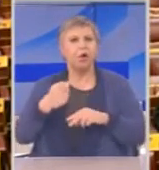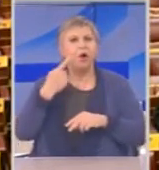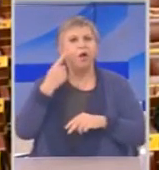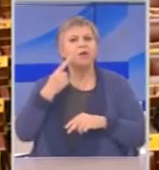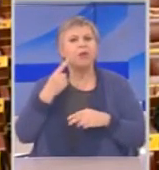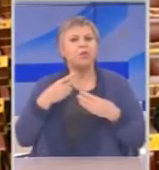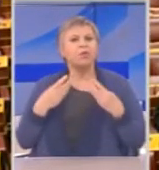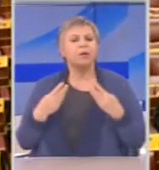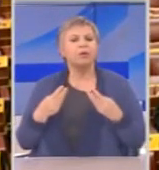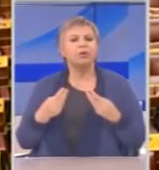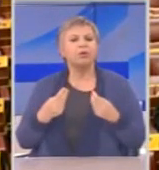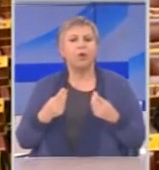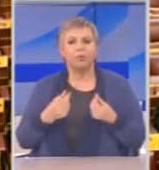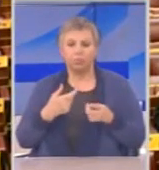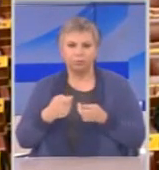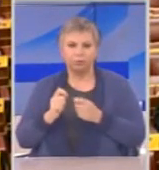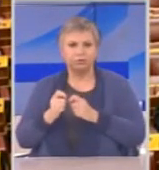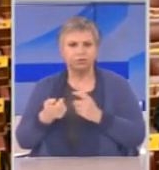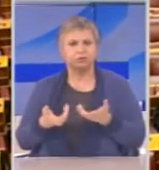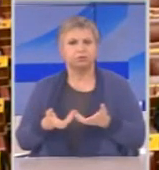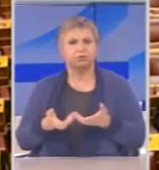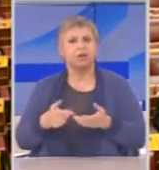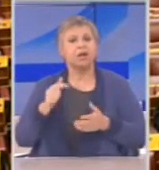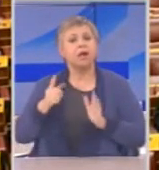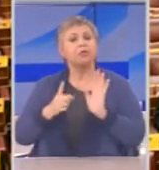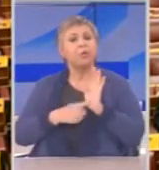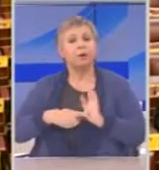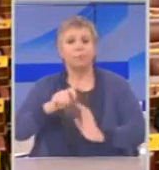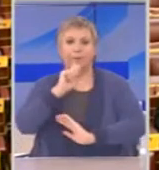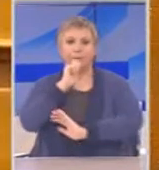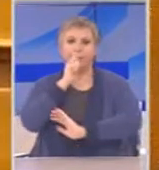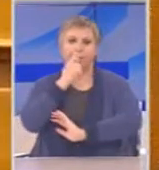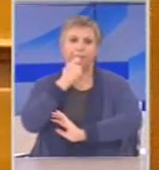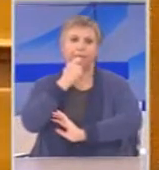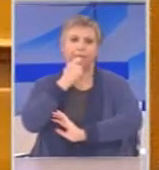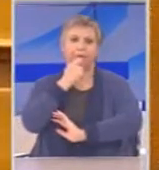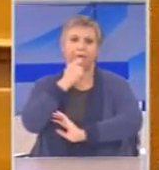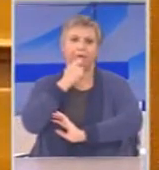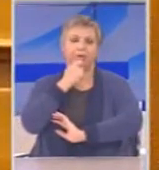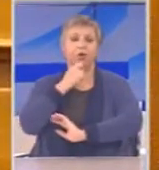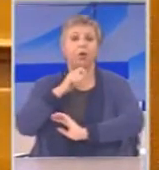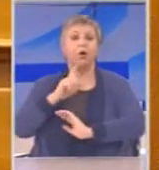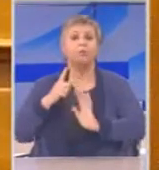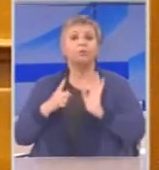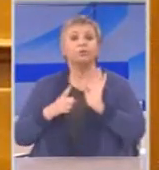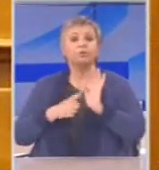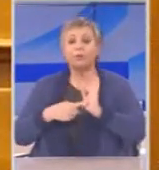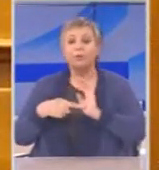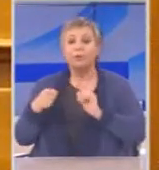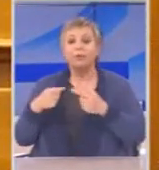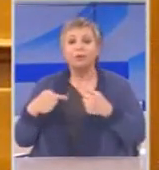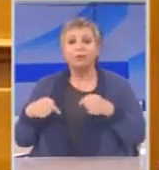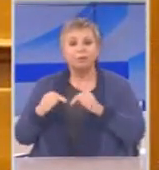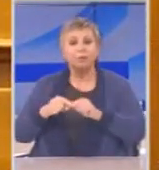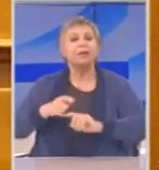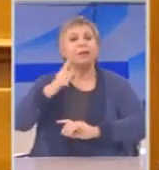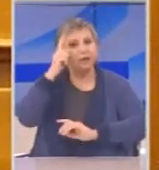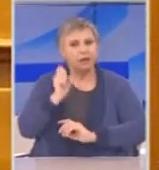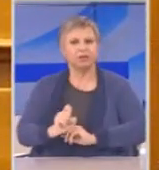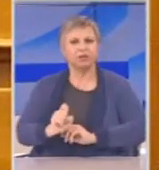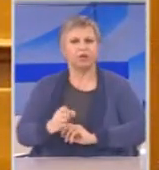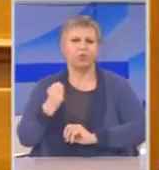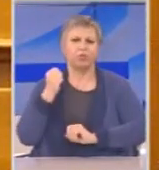επίπεδο απορρίτου και ένα επίπεδο όμως γνώσης είναι ένα από τα βασικά